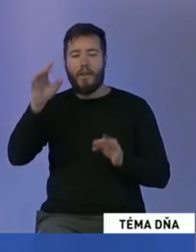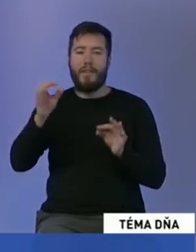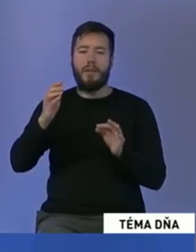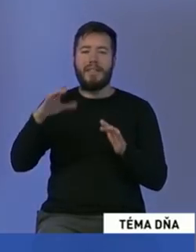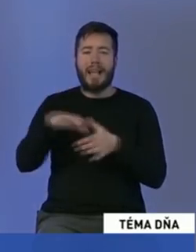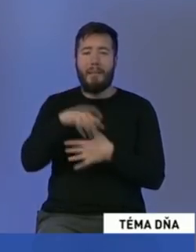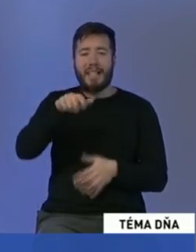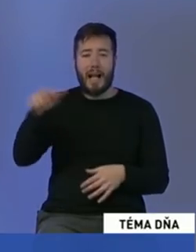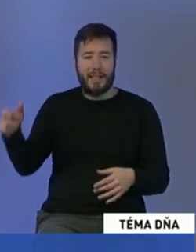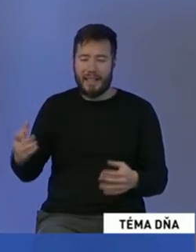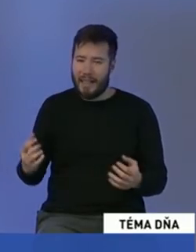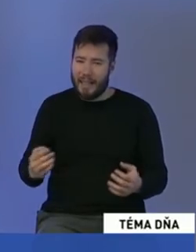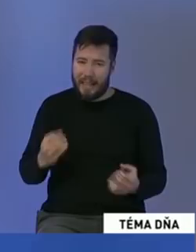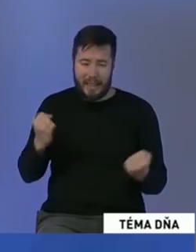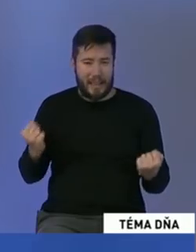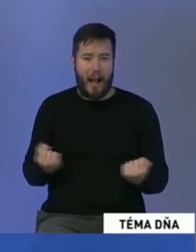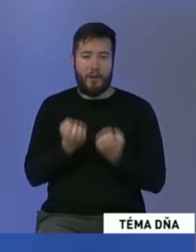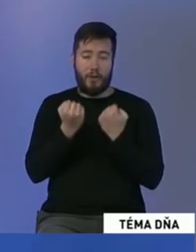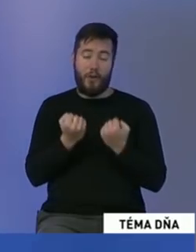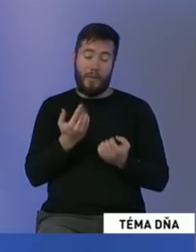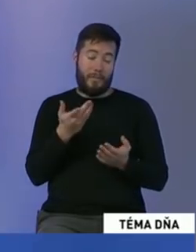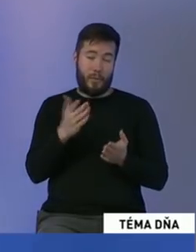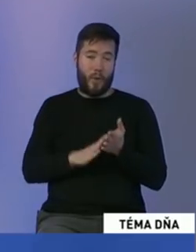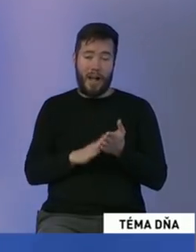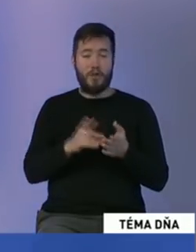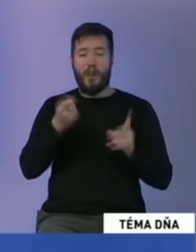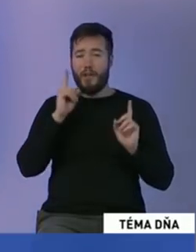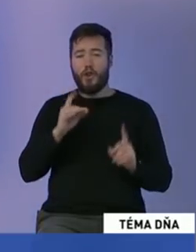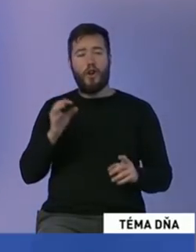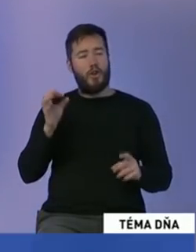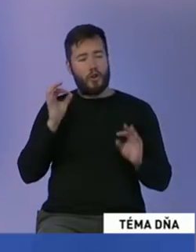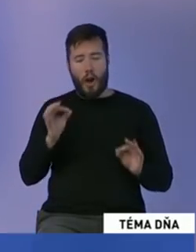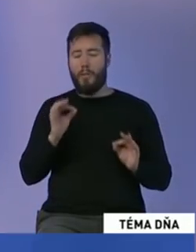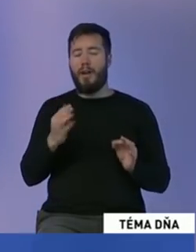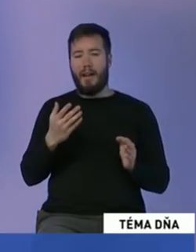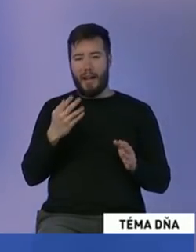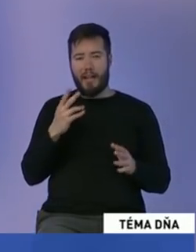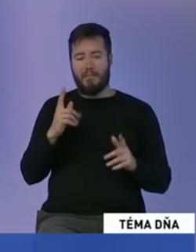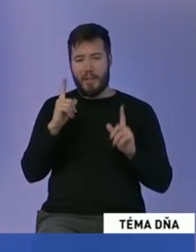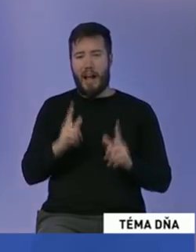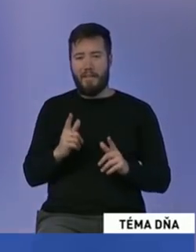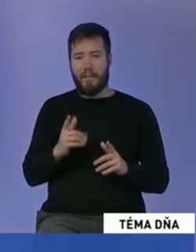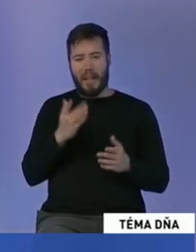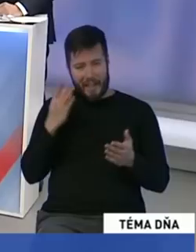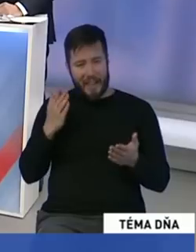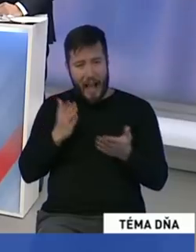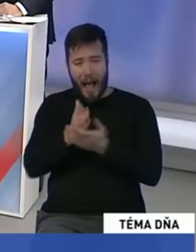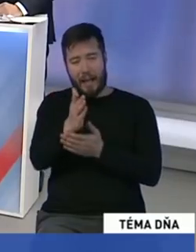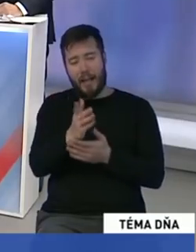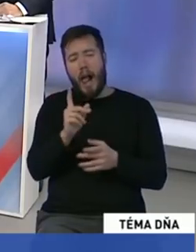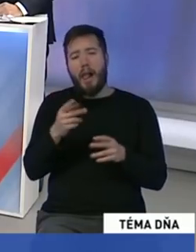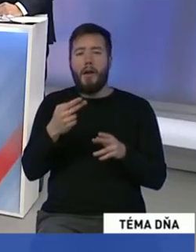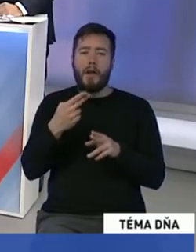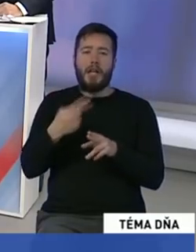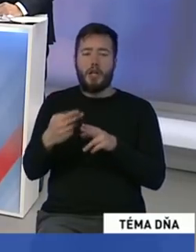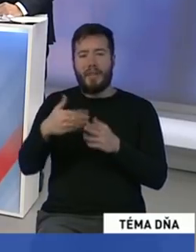Slovensku sa dári najlepšie v histórii, to ešte raz opakujem, ale máme stále ešte pred sebou veľa problémov, ktoré potrebujeme riešiť. Ja by som zostal teraz pri tej téme, ktorú už aj